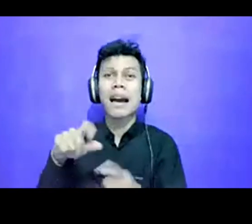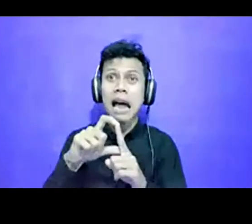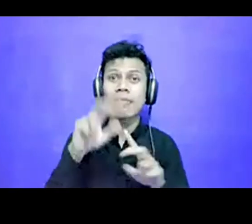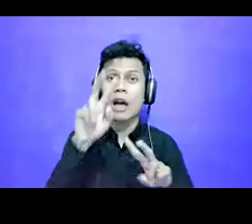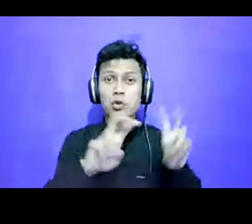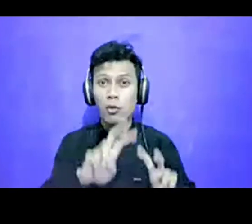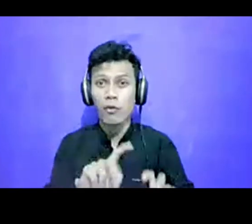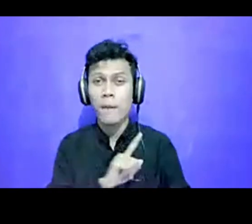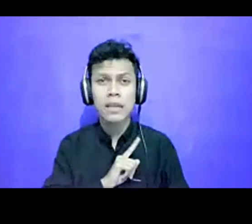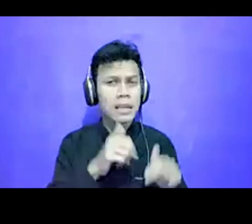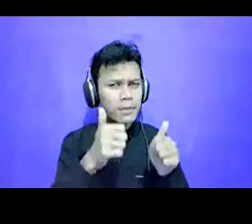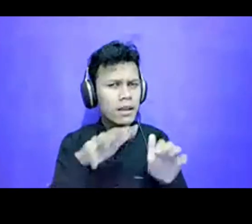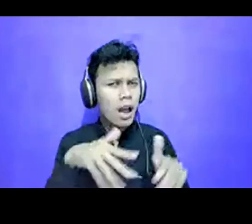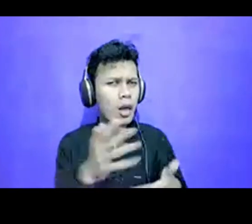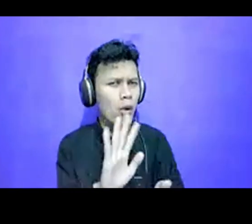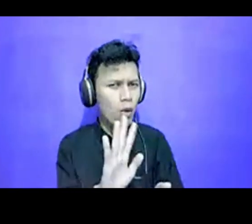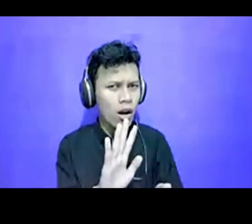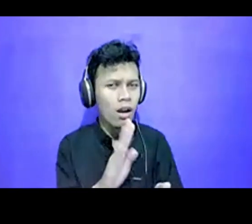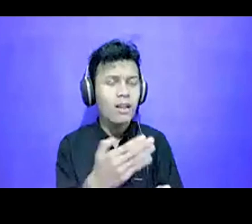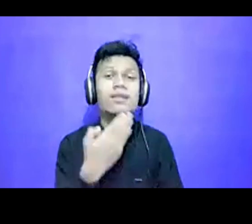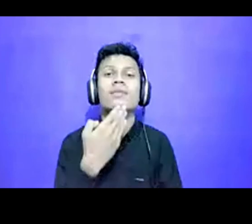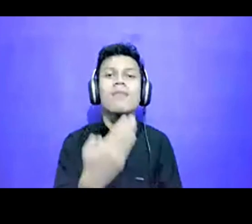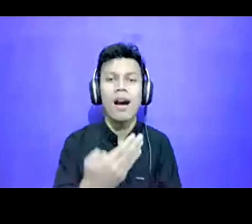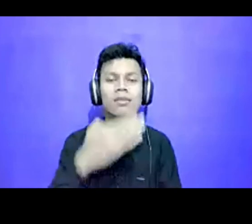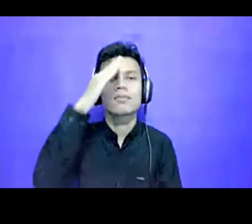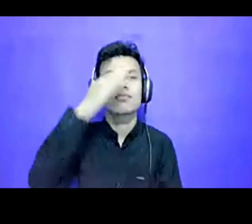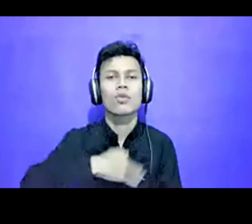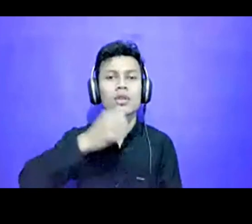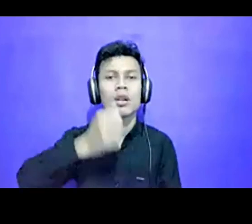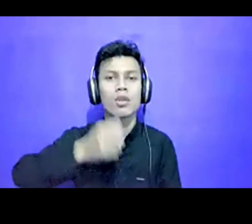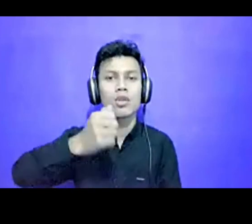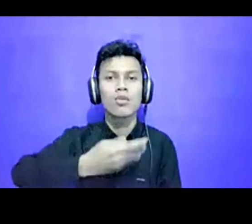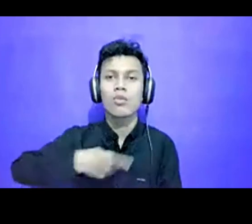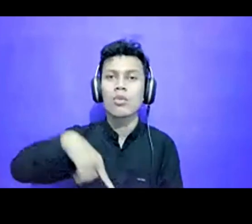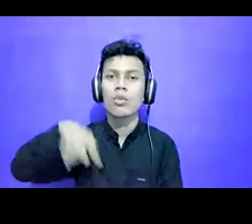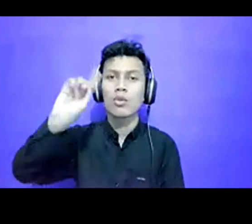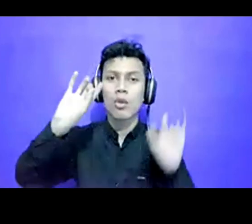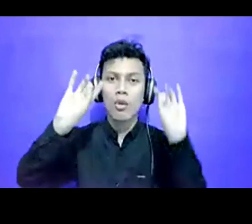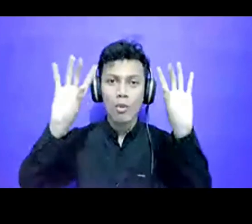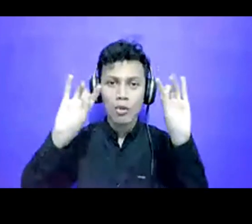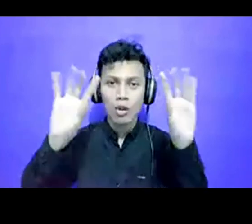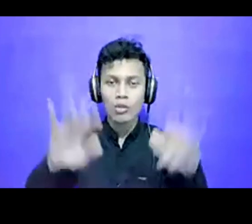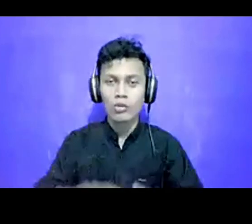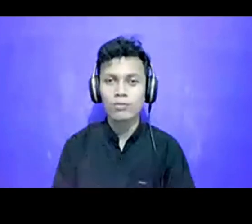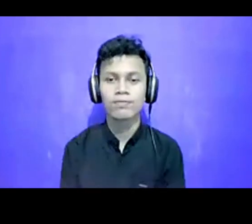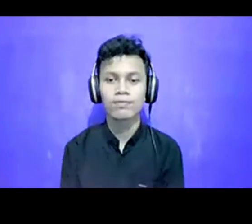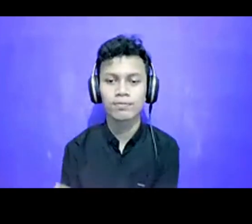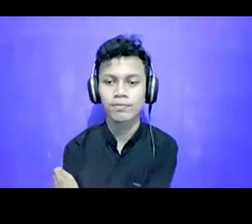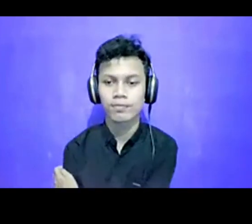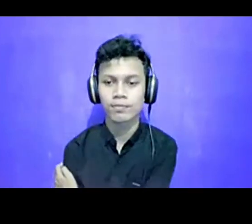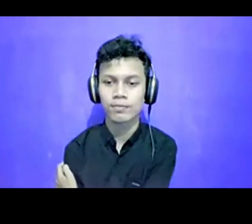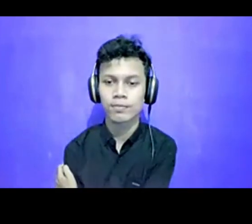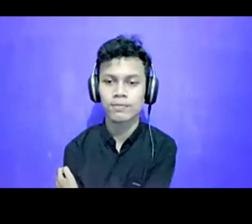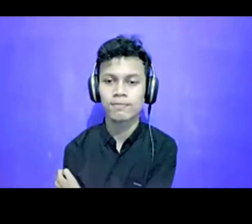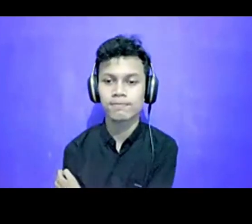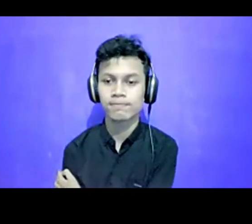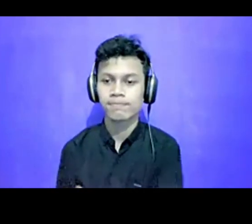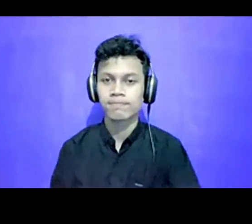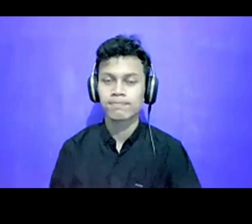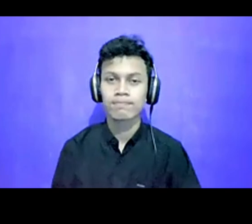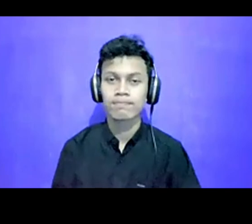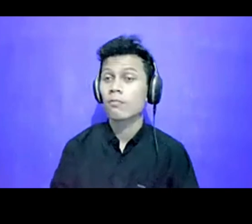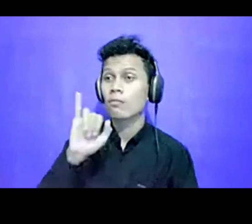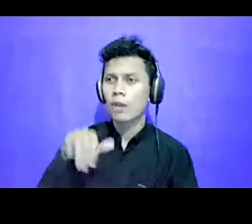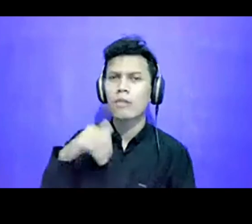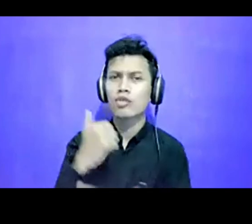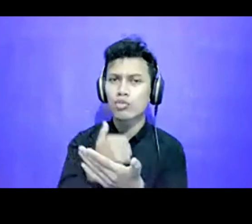serupai mandiri gitu mas, terima kasih, Assalamualaikum Wr. Wb. Ya, sebenarnya, survei itu, kita